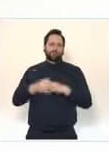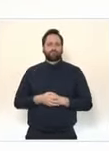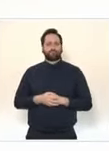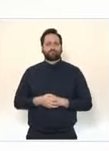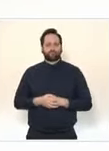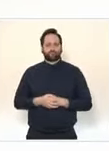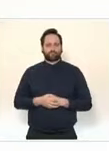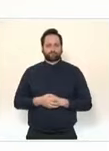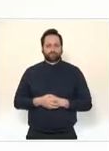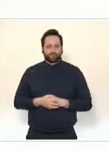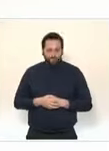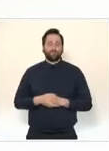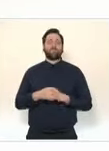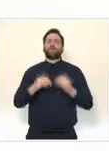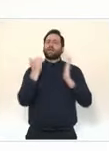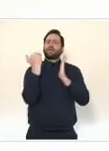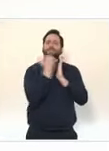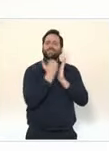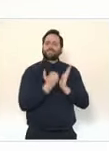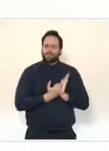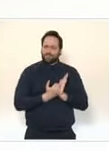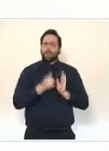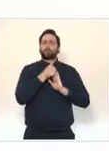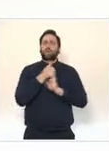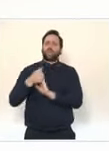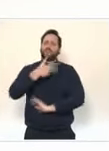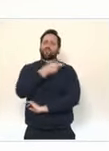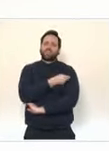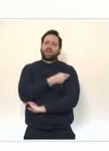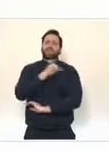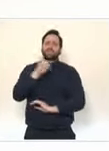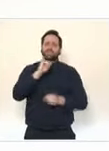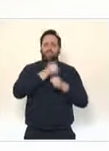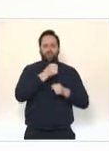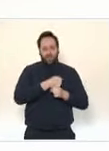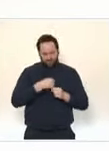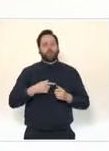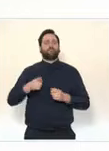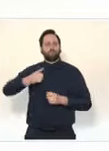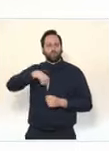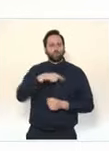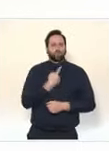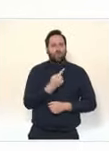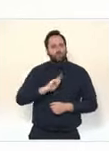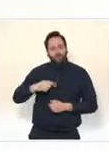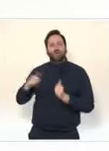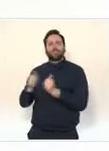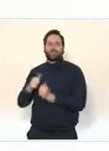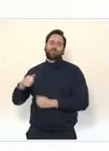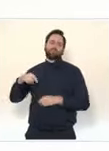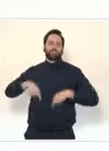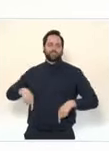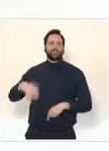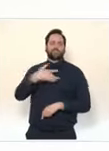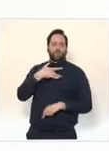établie à l'issue d'une concertation avec les partenaires sociaux. Le ministre des Solidarités et de la Santé reviendra dans